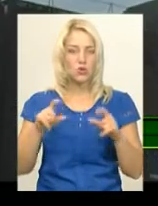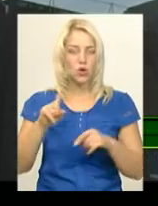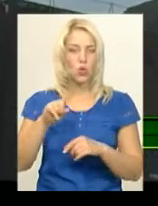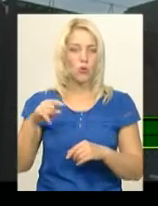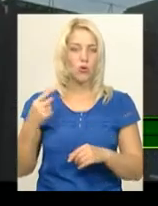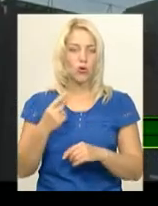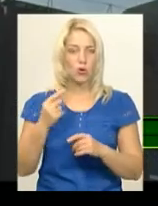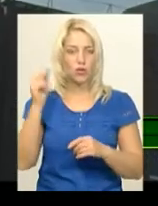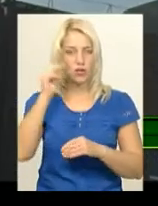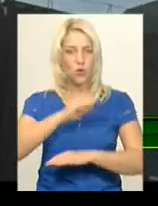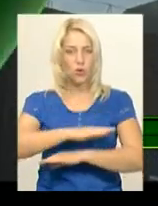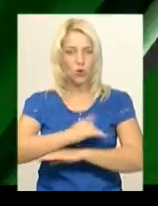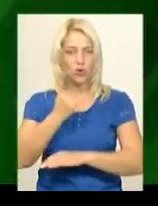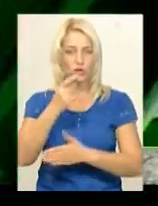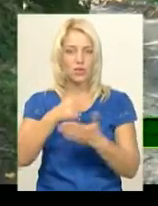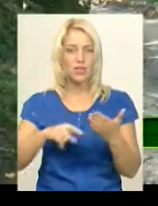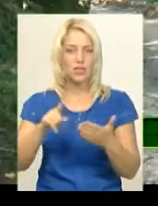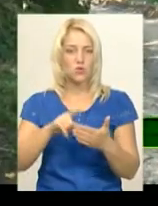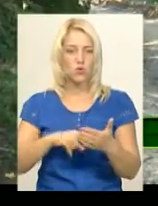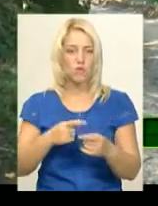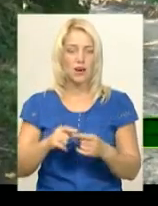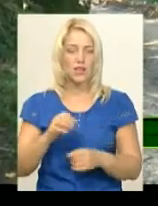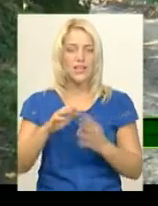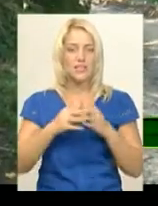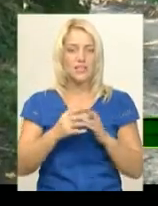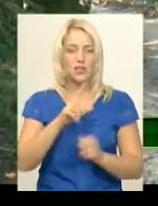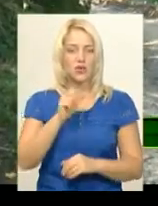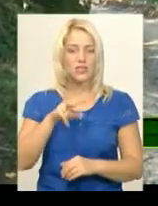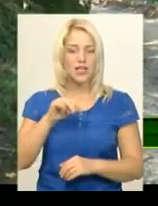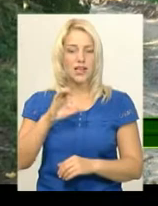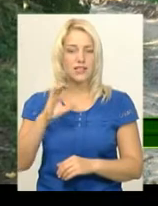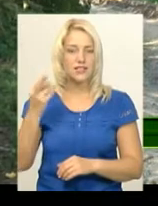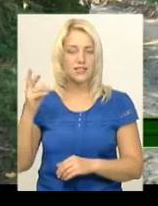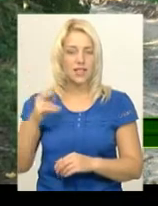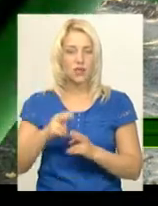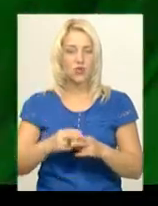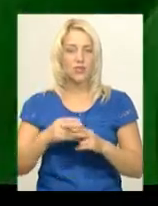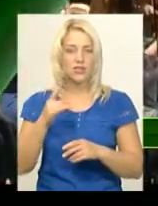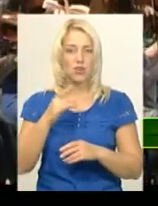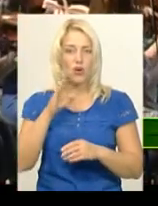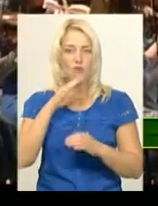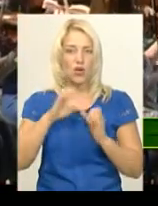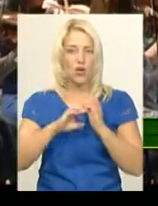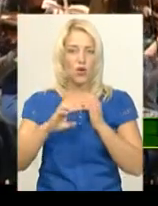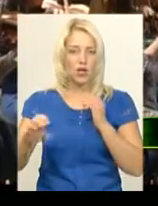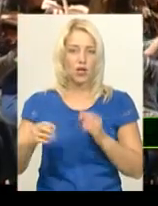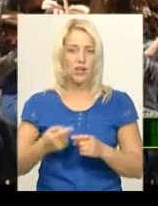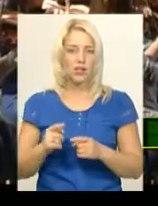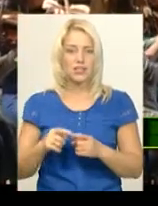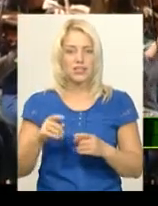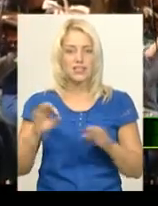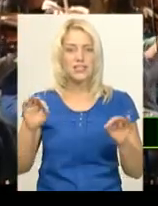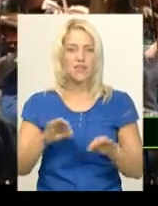один. Уроки сьогодні скасували. У селі Залістя Дунеєвецького району прокладають водогін. Симфонічний оркестр